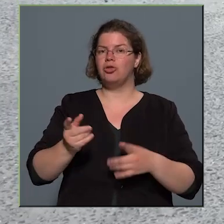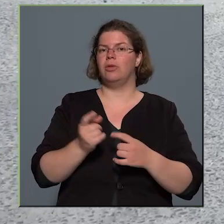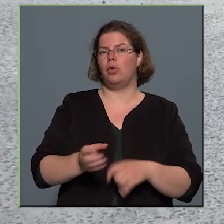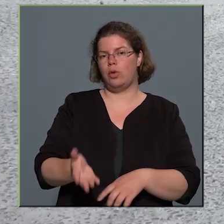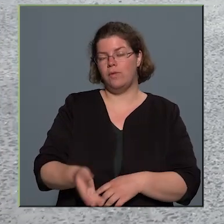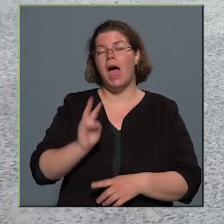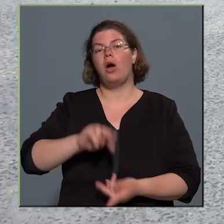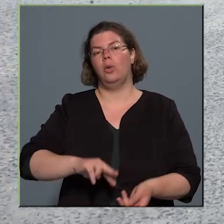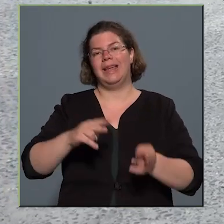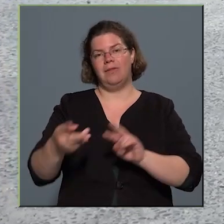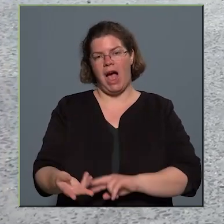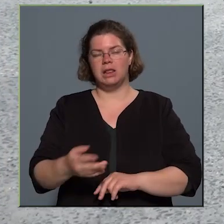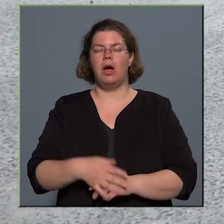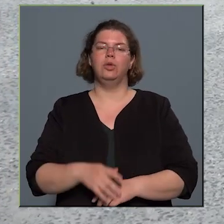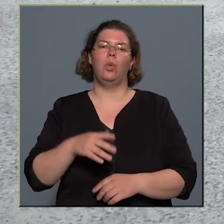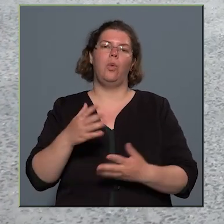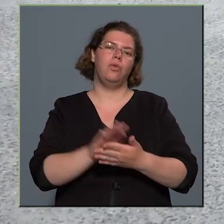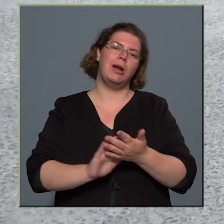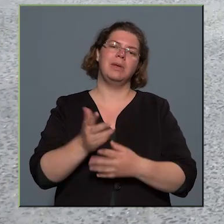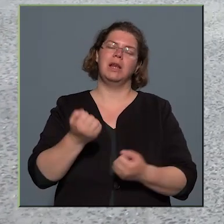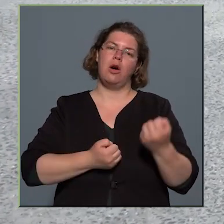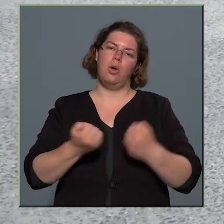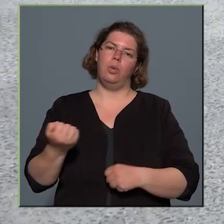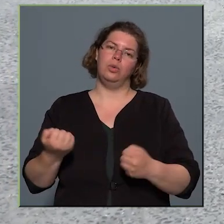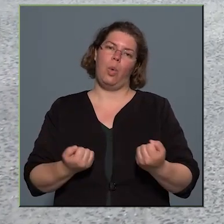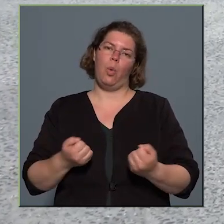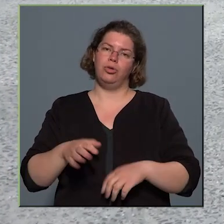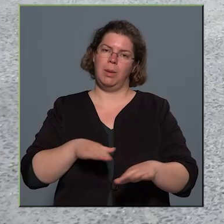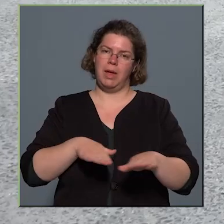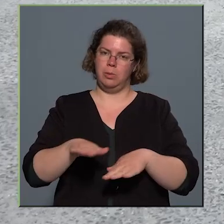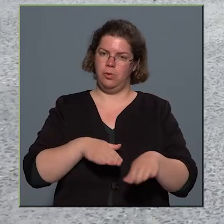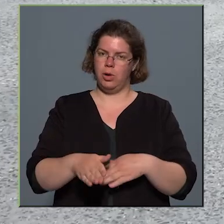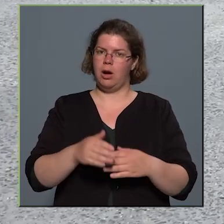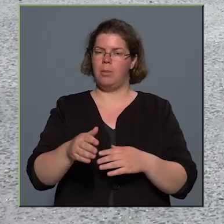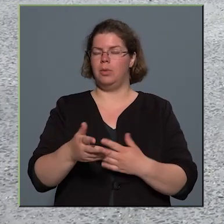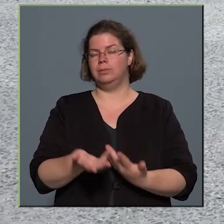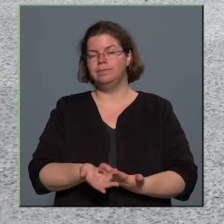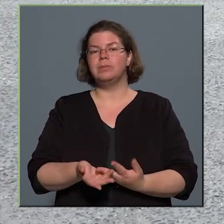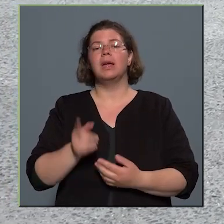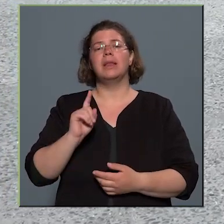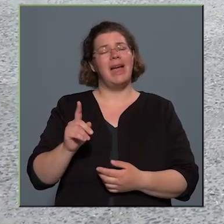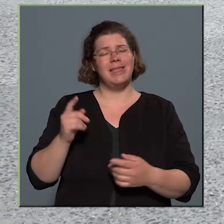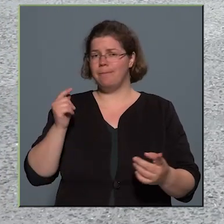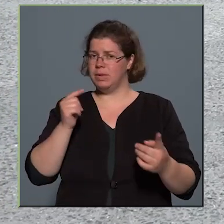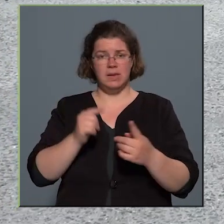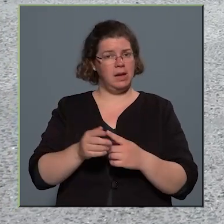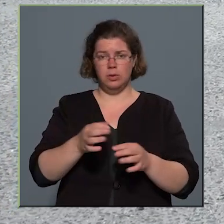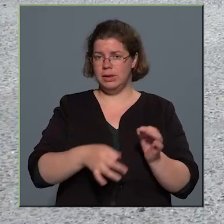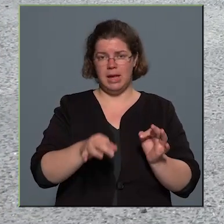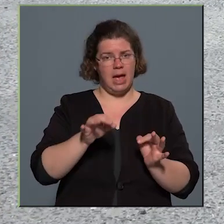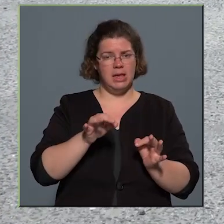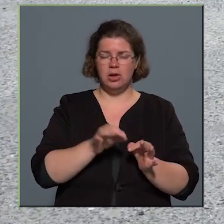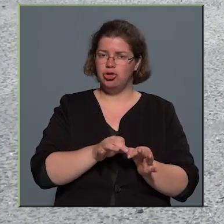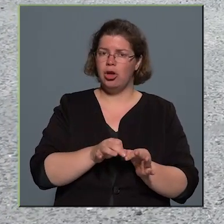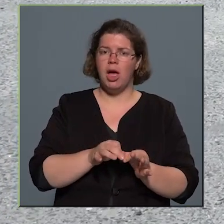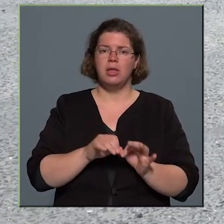kiváltható valamilyen autós gépjármű forgalma közlekedés, de egyáltalán nem cél, hogy teljesen